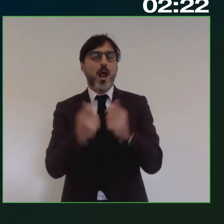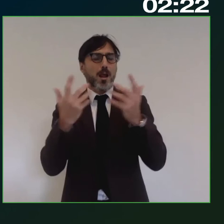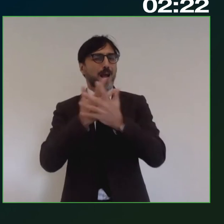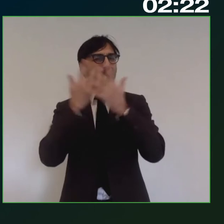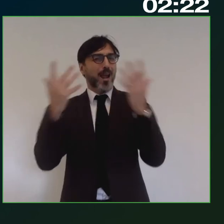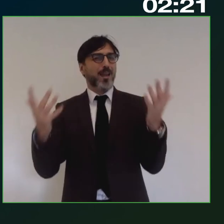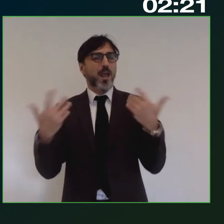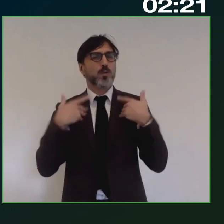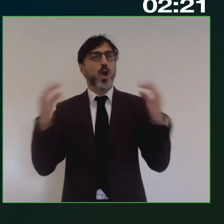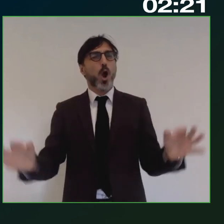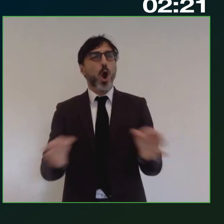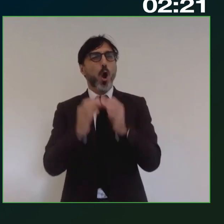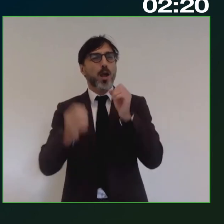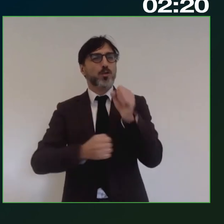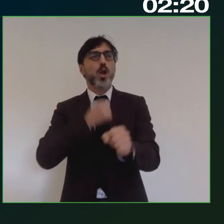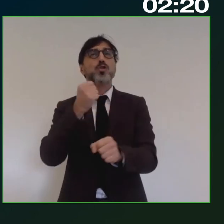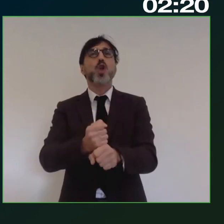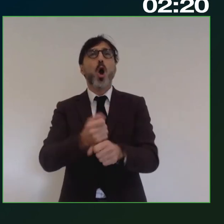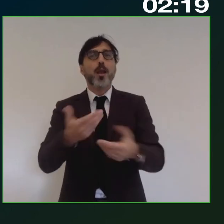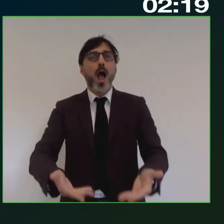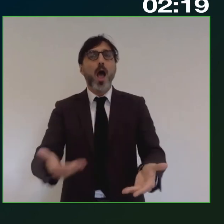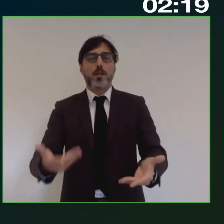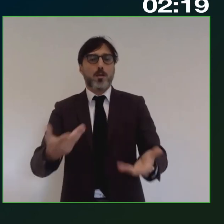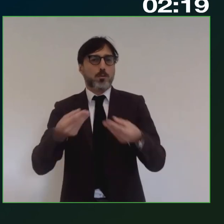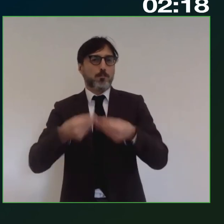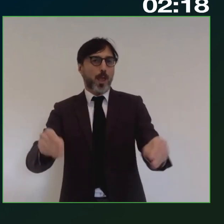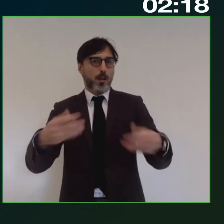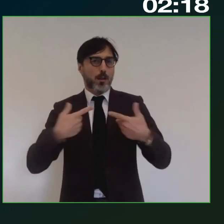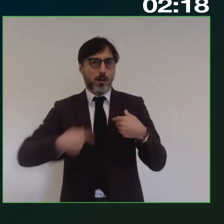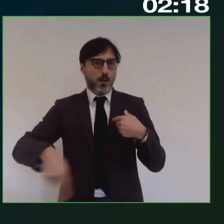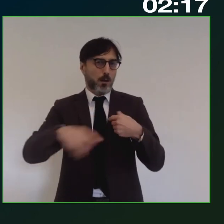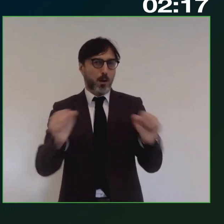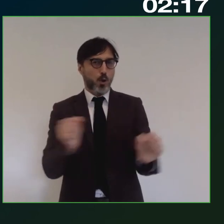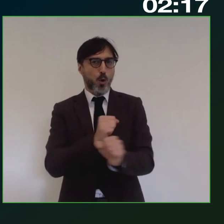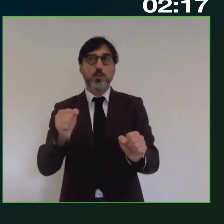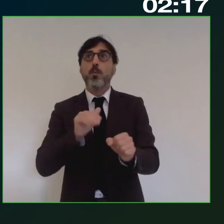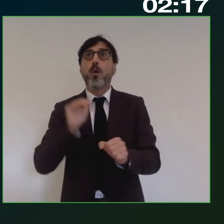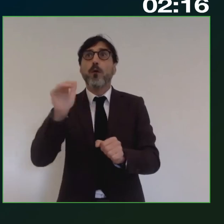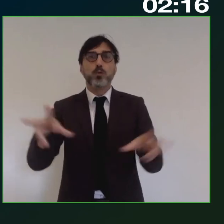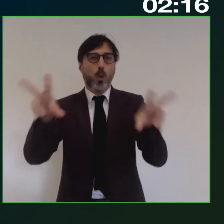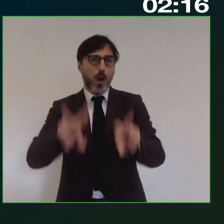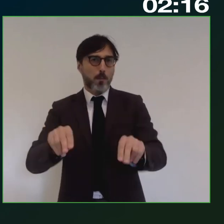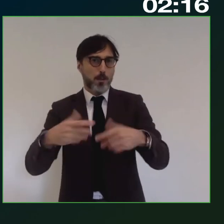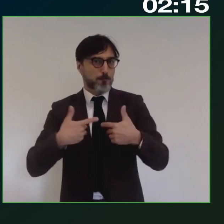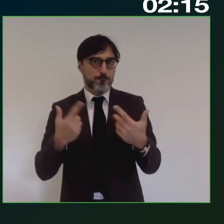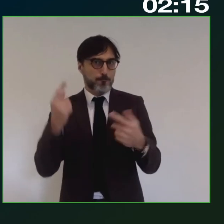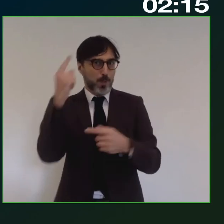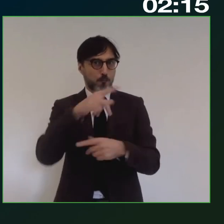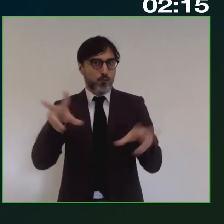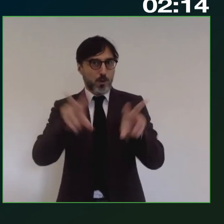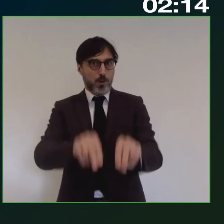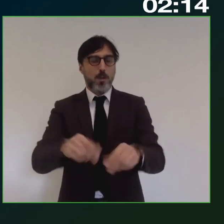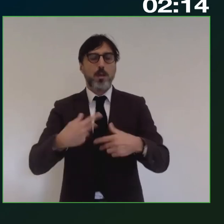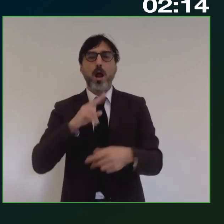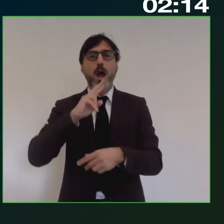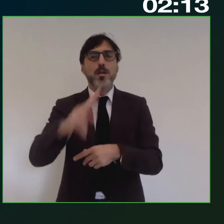rappresenta un'occasione storica che non possiamo perdere che probabilmente non si ripresenterà anche da questo punto di vista dunque quindi la risposta